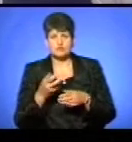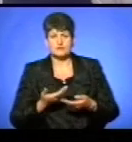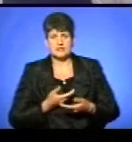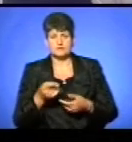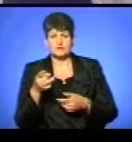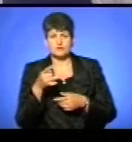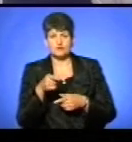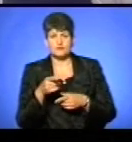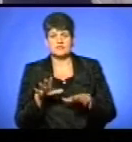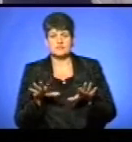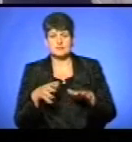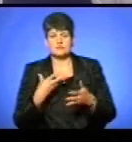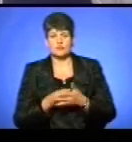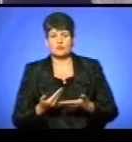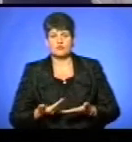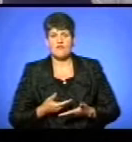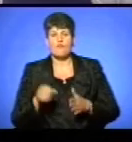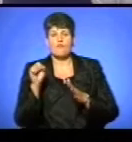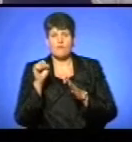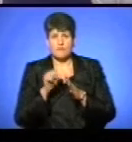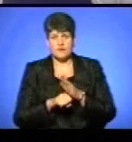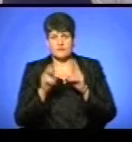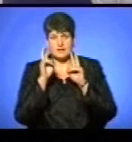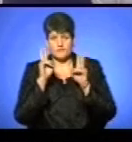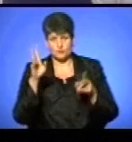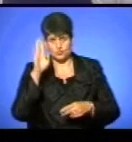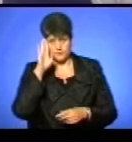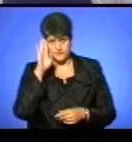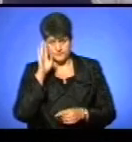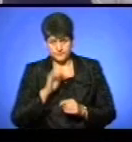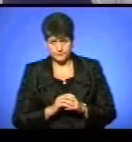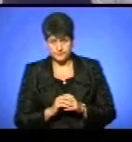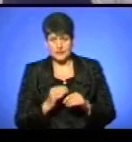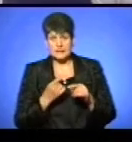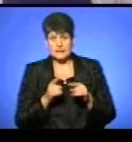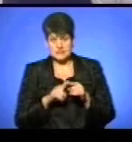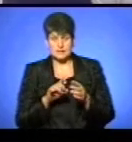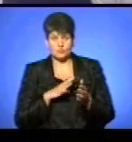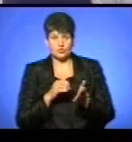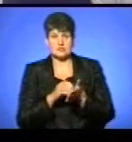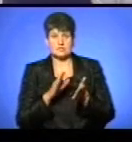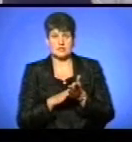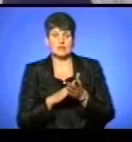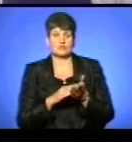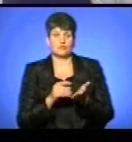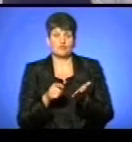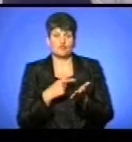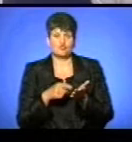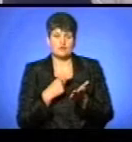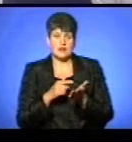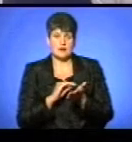і повідомив про те, що за місцем свого проживання він вбив невідомого чоловіка. Дане повідомлення було зареєстровано до єдиного журналу